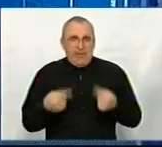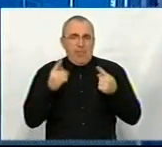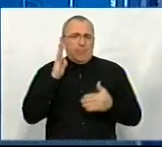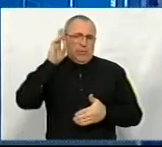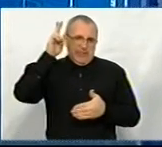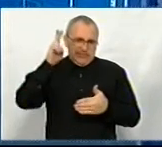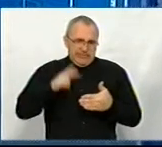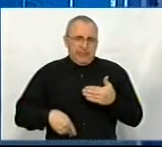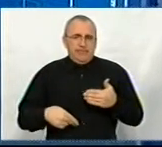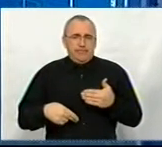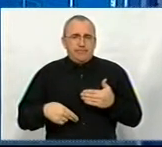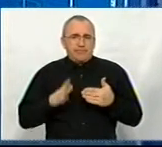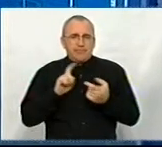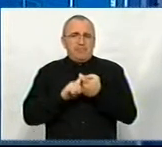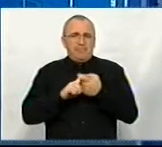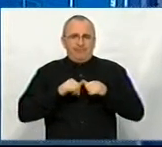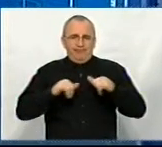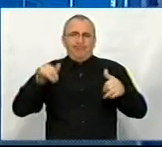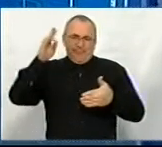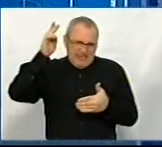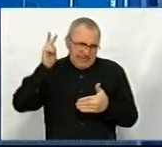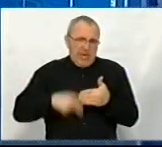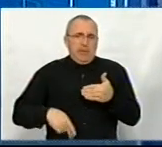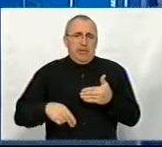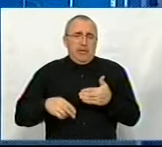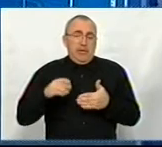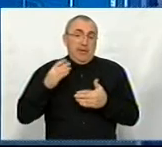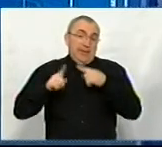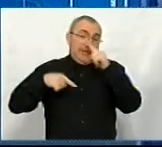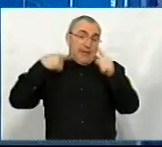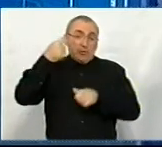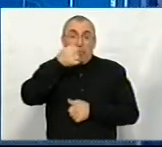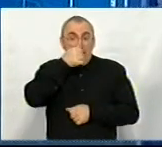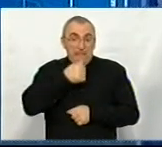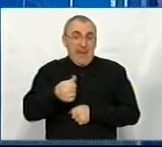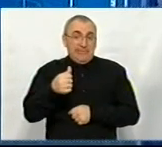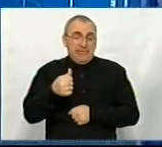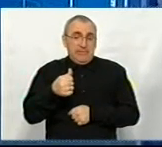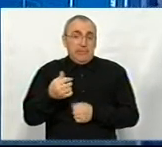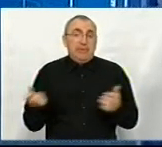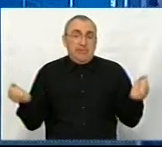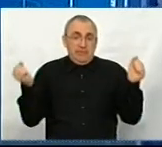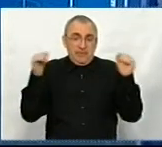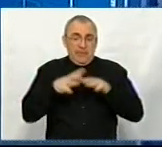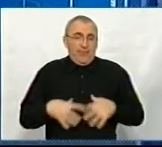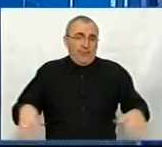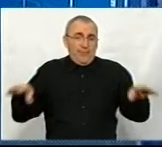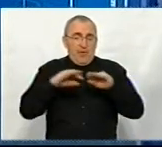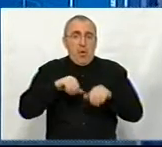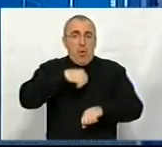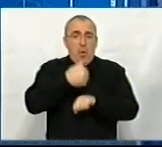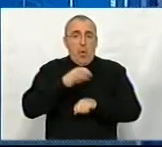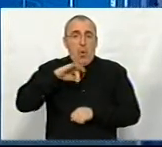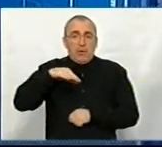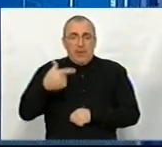закінчуватись, закінчиться і пандемія. І ми вже десь наступному місяці зберемо разом всі голів ОТГ і